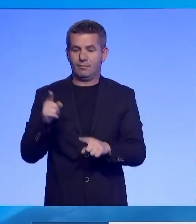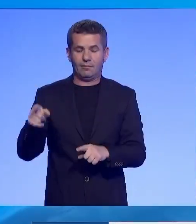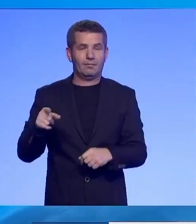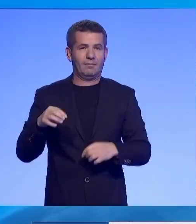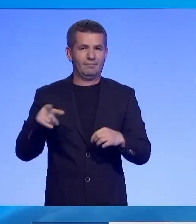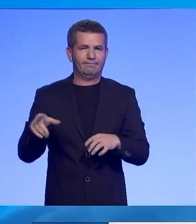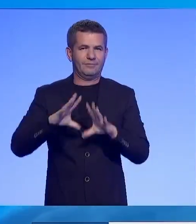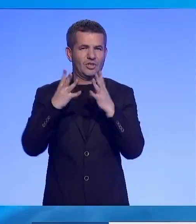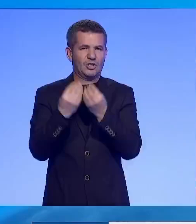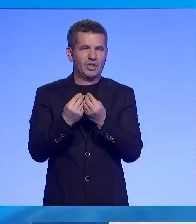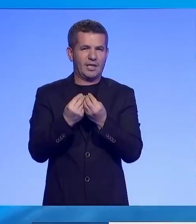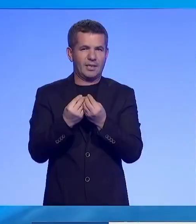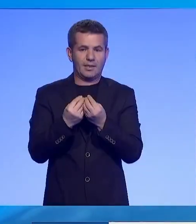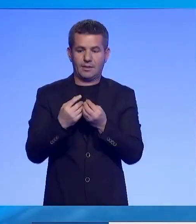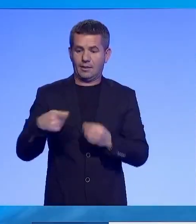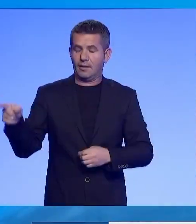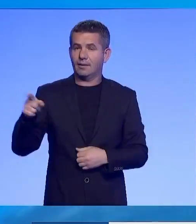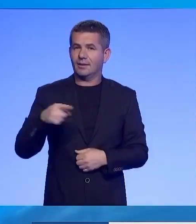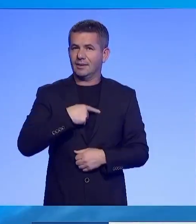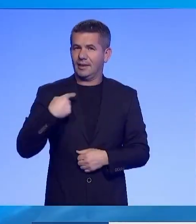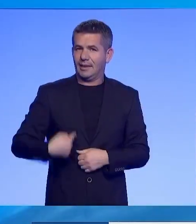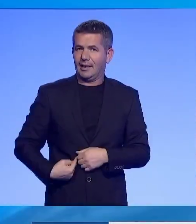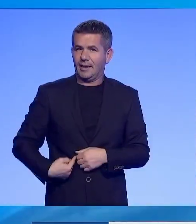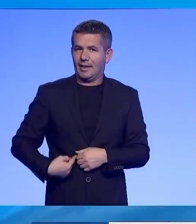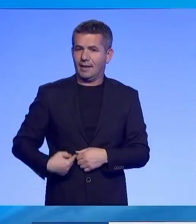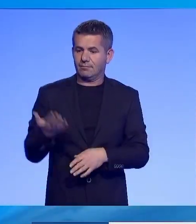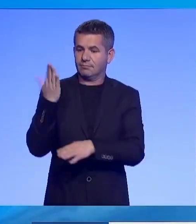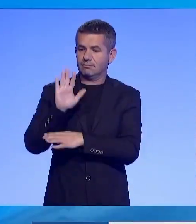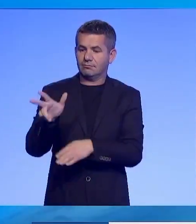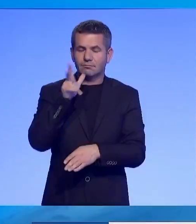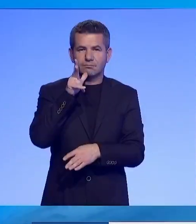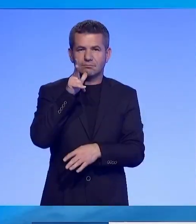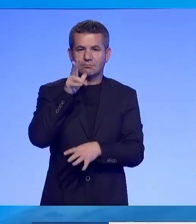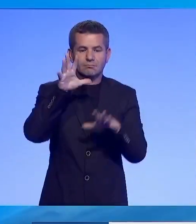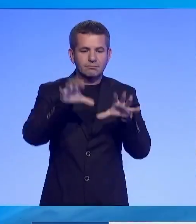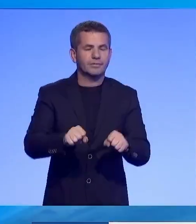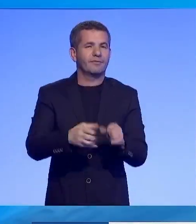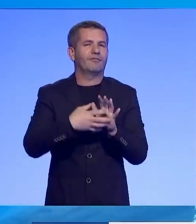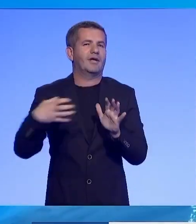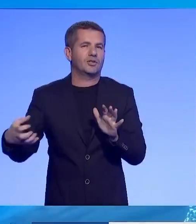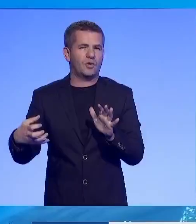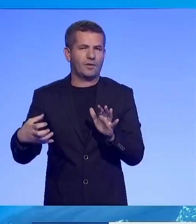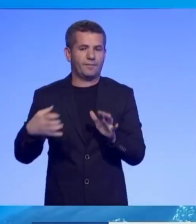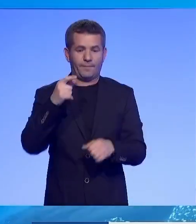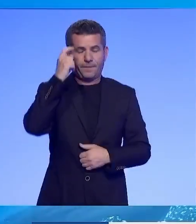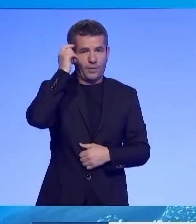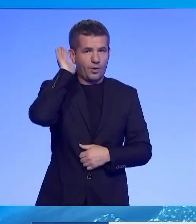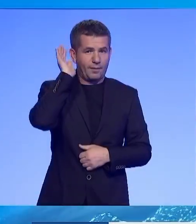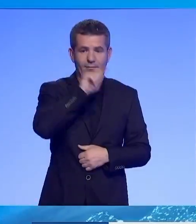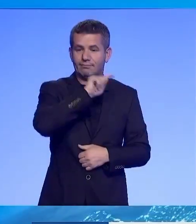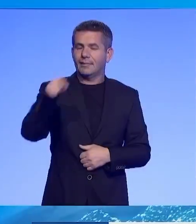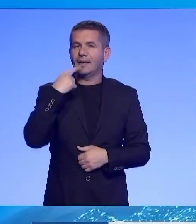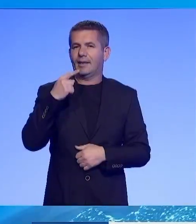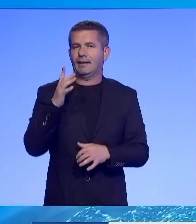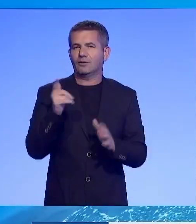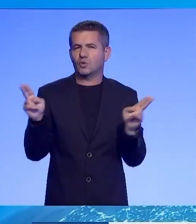Gjermani dhe jetë kënë Evropë, pasi lideri Kines kote fundi që të rëngoj kontrolën e ti në pushtet. Vizita e Scholz në Kin ishte e shkurtër vetëm